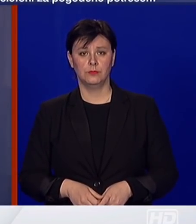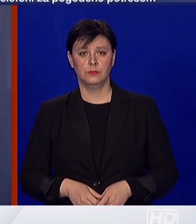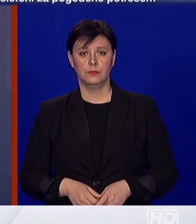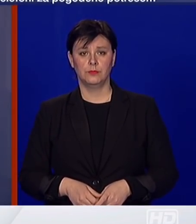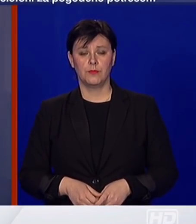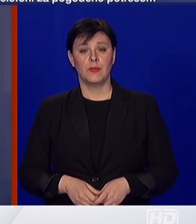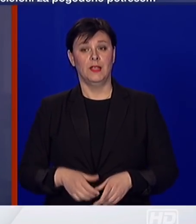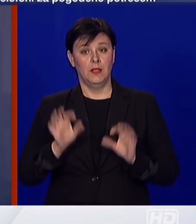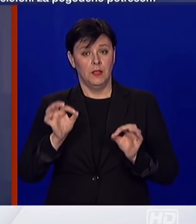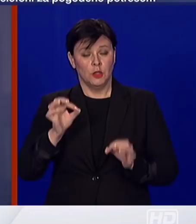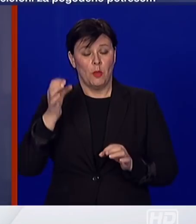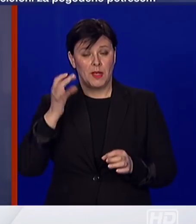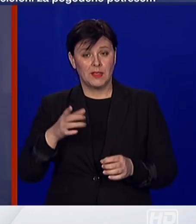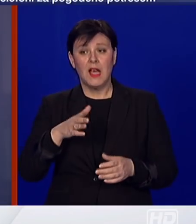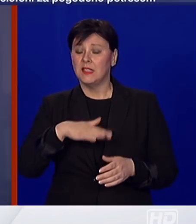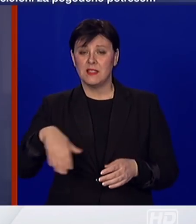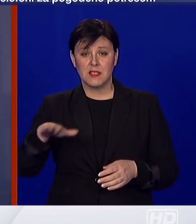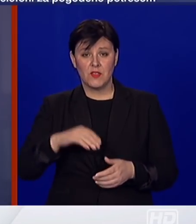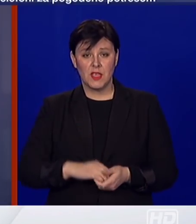Želim vam dobar dan svima.